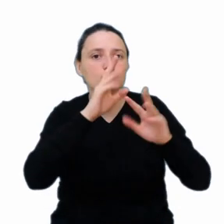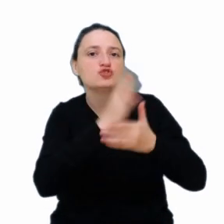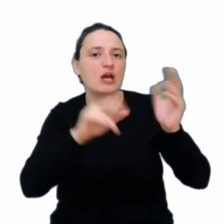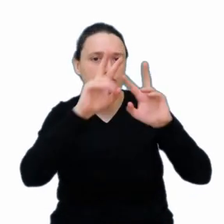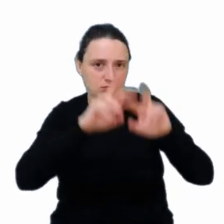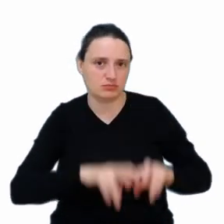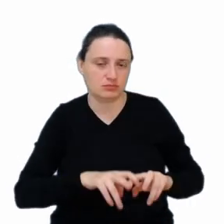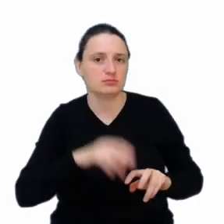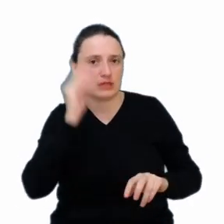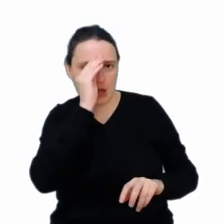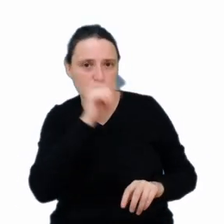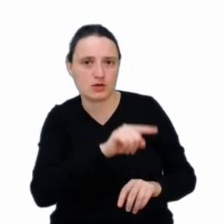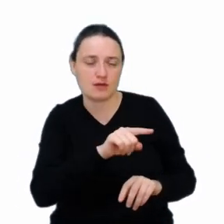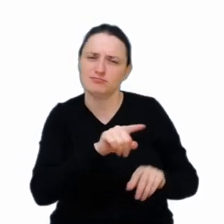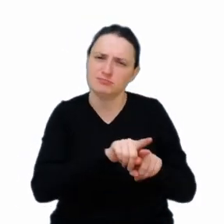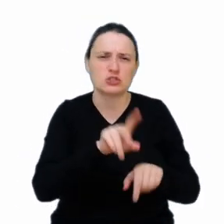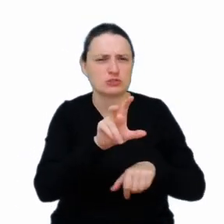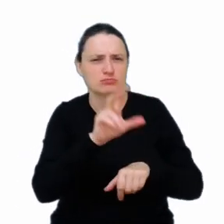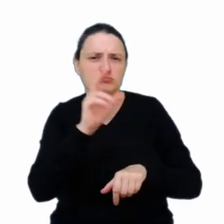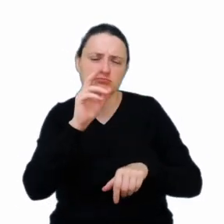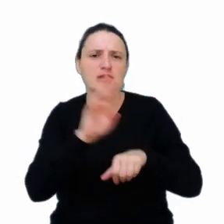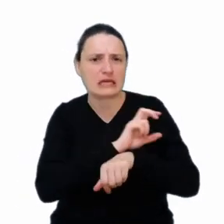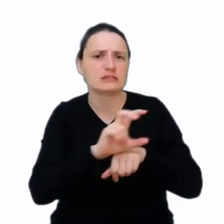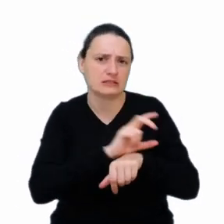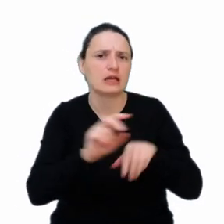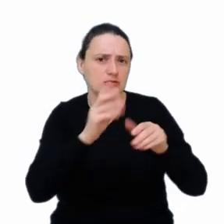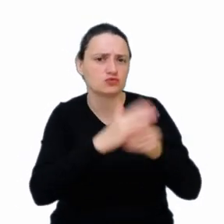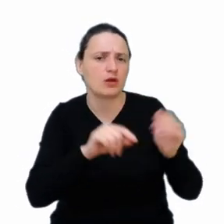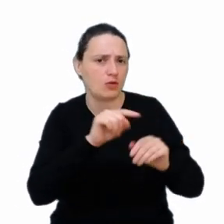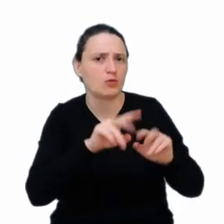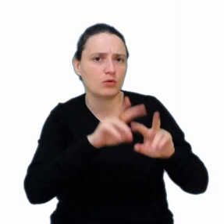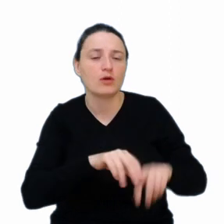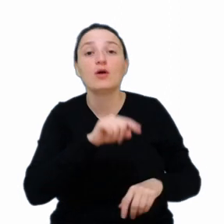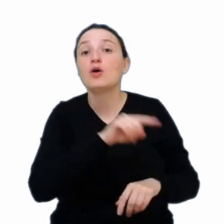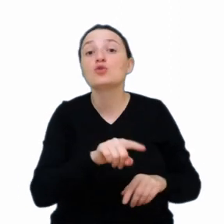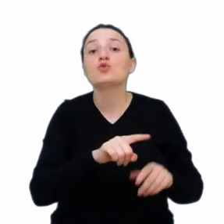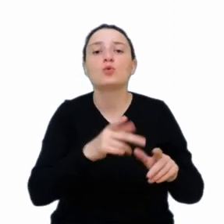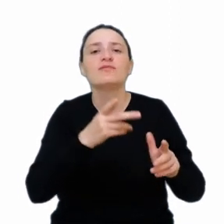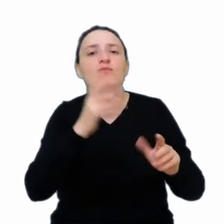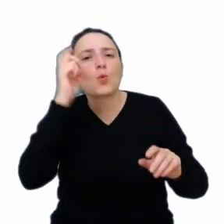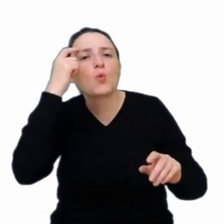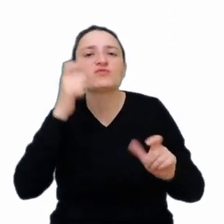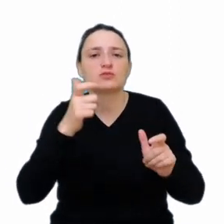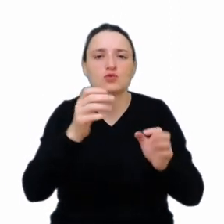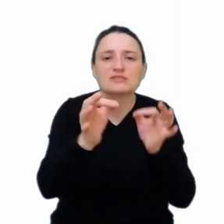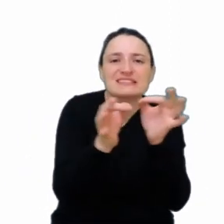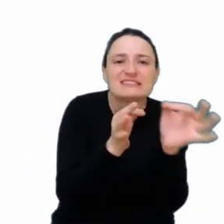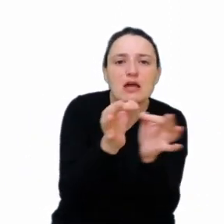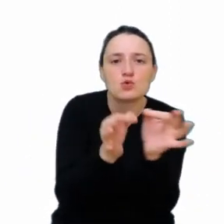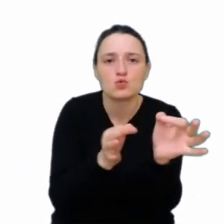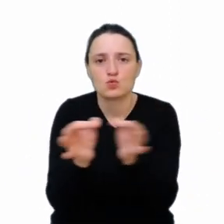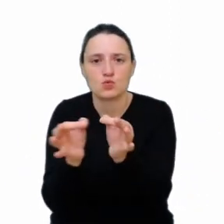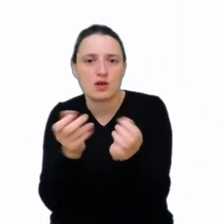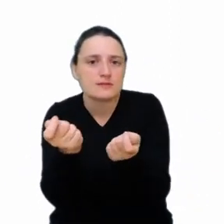i techniki, która jak Państwo widzicie w samej definicji zajmuje się zagadnieniem sterowania. No dobrze, ale sterowania, co to znaczy